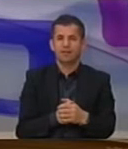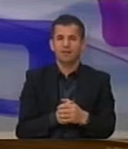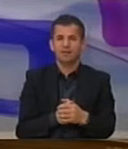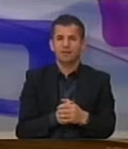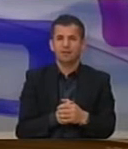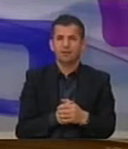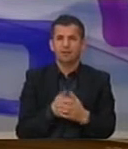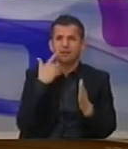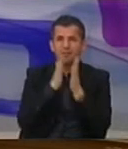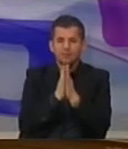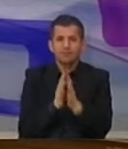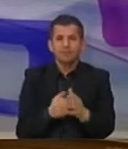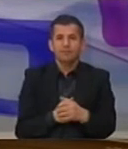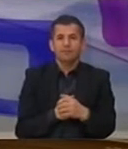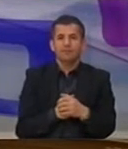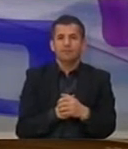Redijat, lutëm.